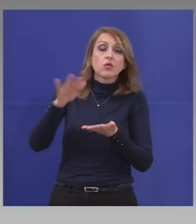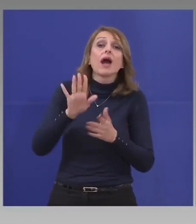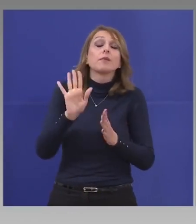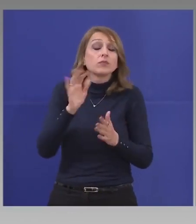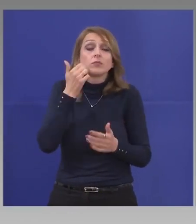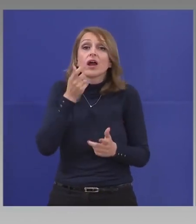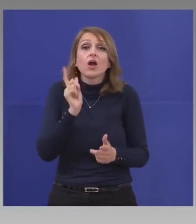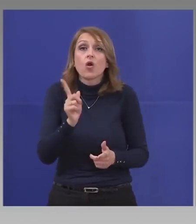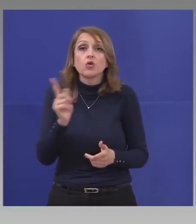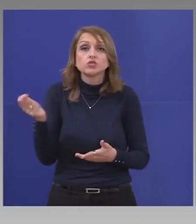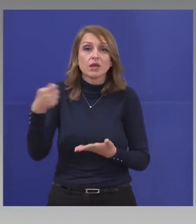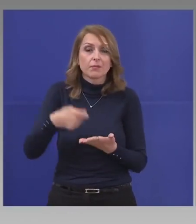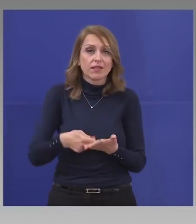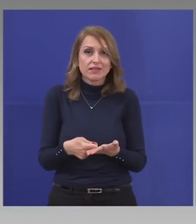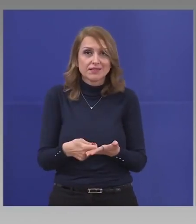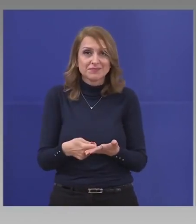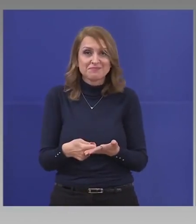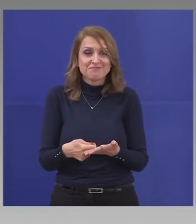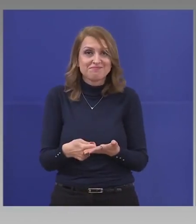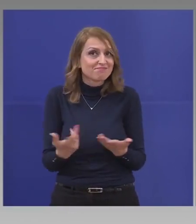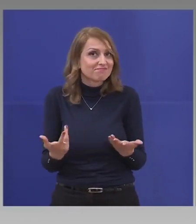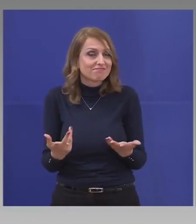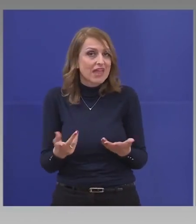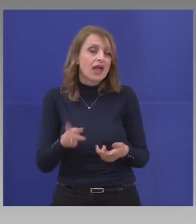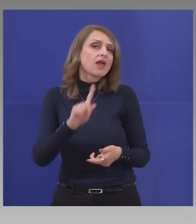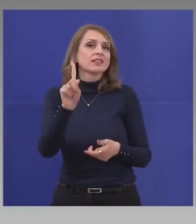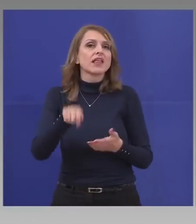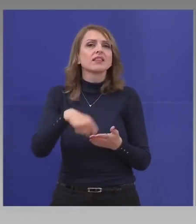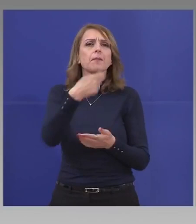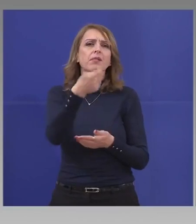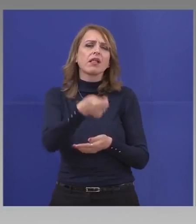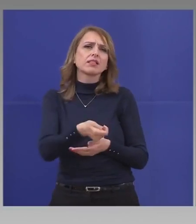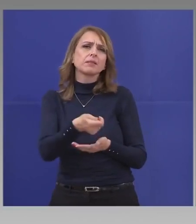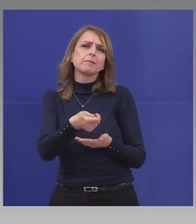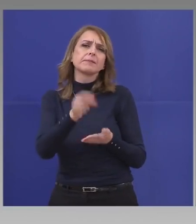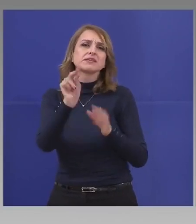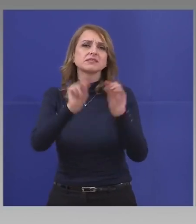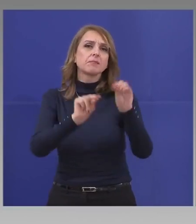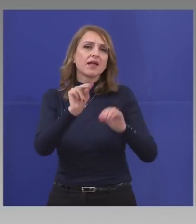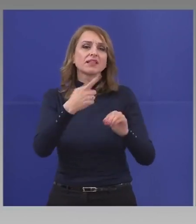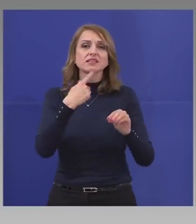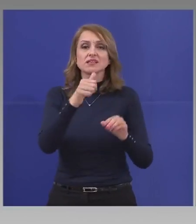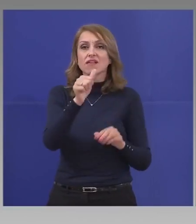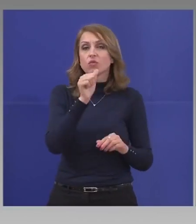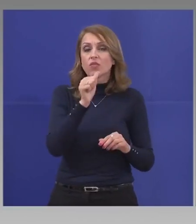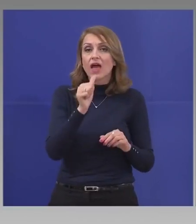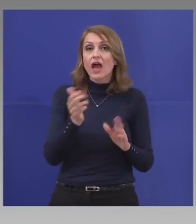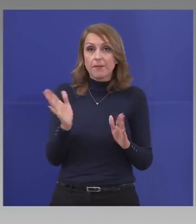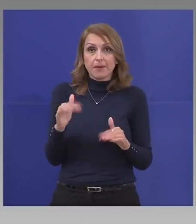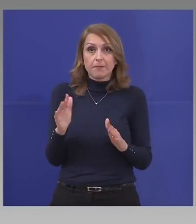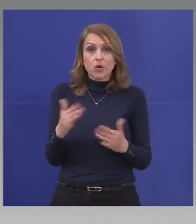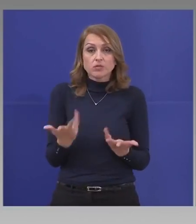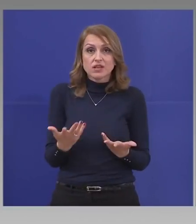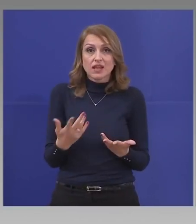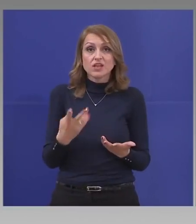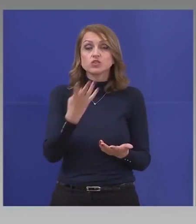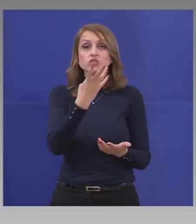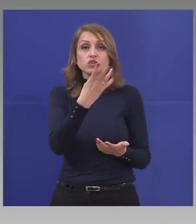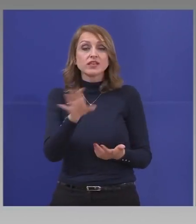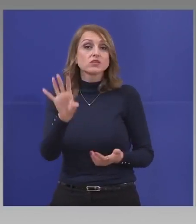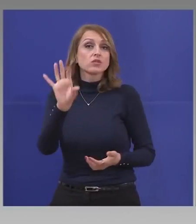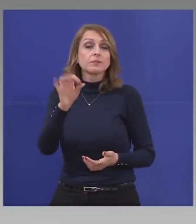ги плати? Другите хора. Или да не платиме сметките за вода. Еми ние по 450